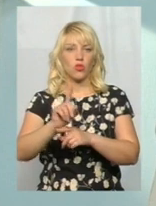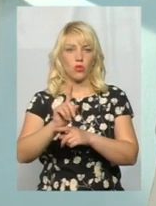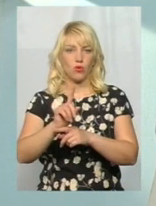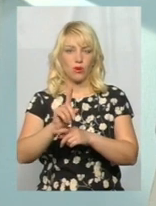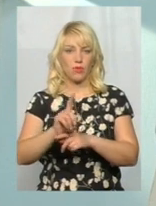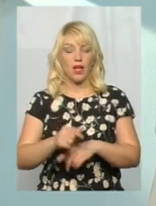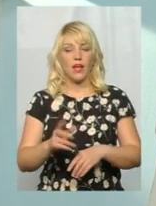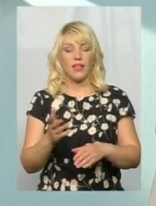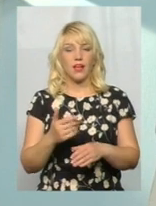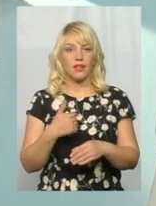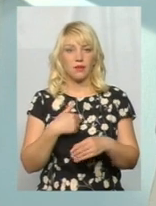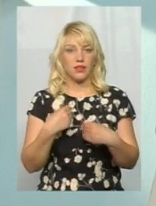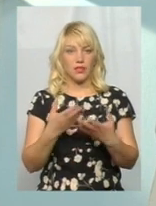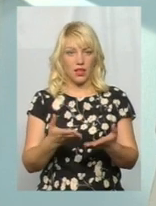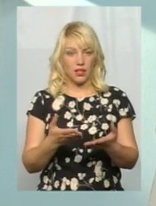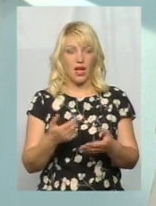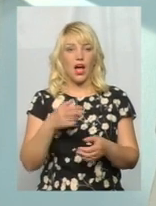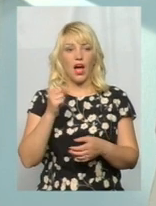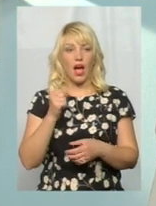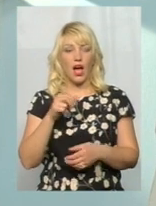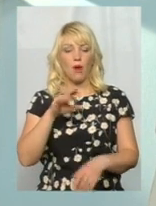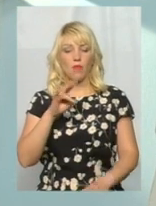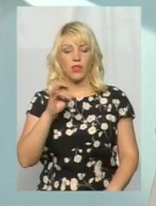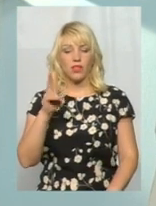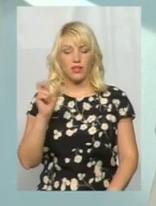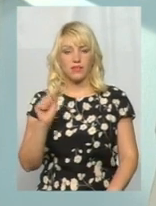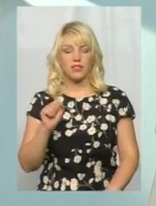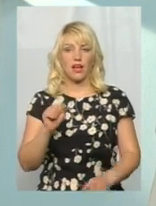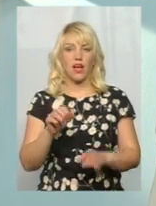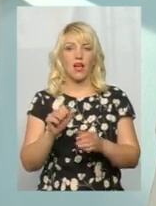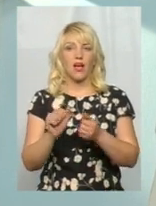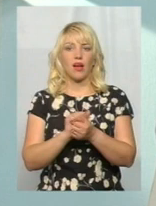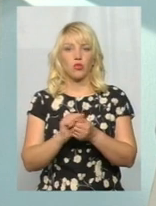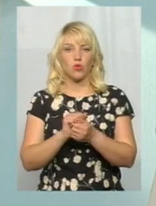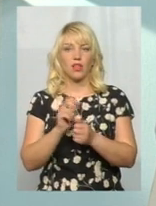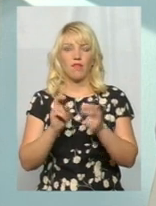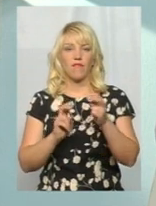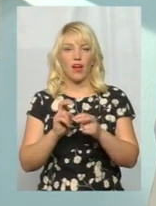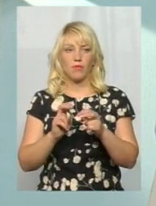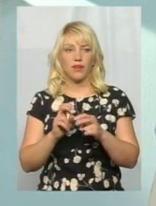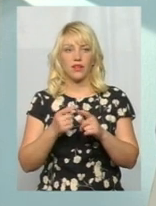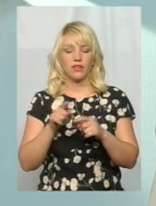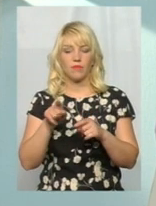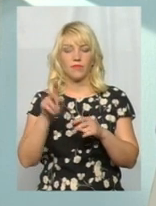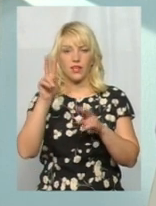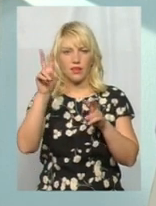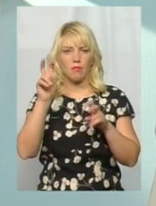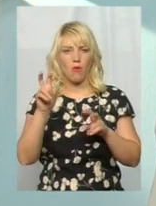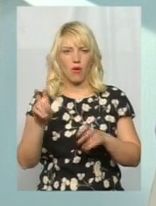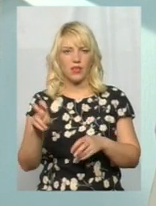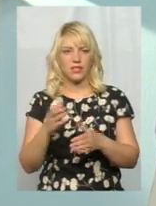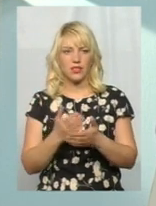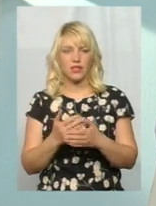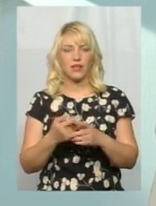Ті нормативи, які надані по Нінківській картонно-попровій фабриці, там такі показники, я не хочу перелічувати, є кілька основних,